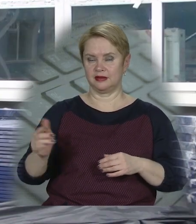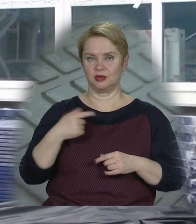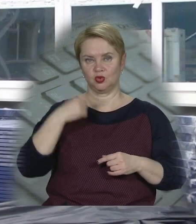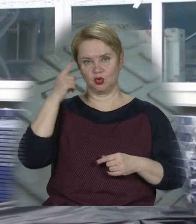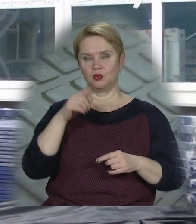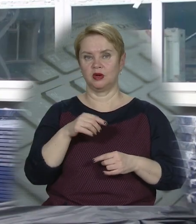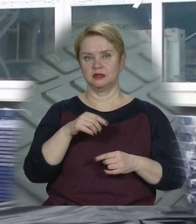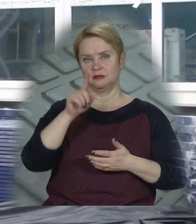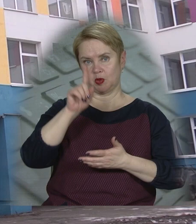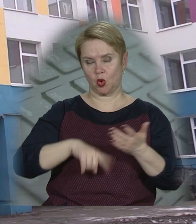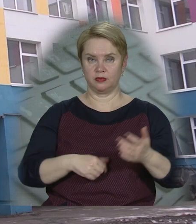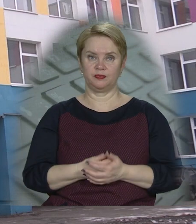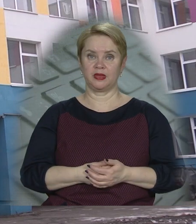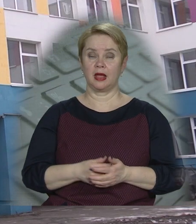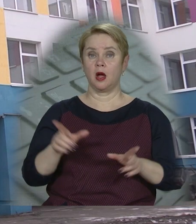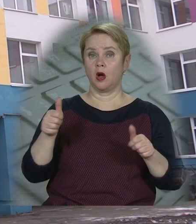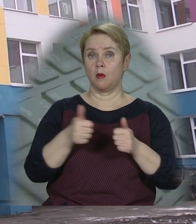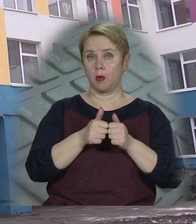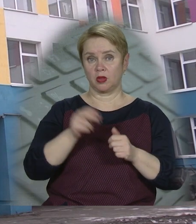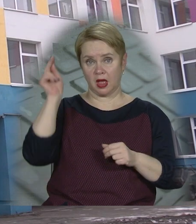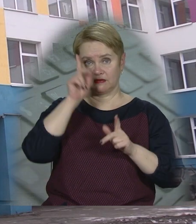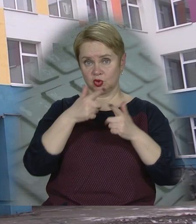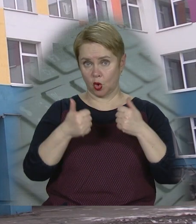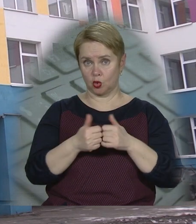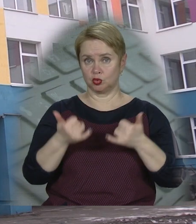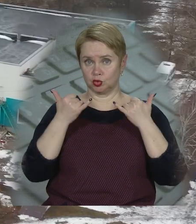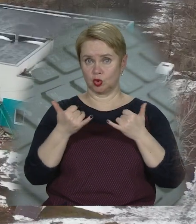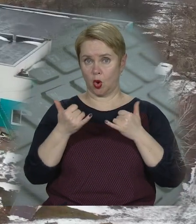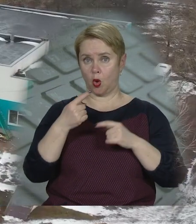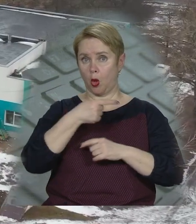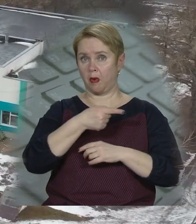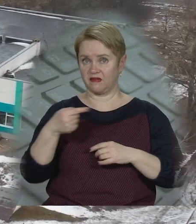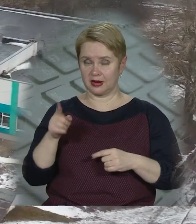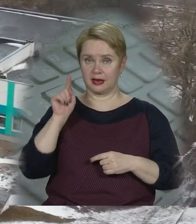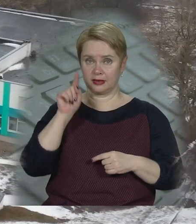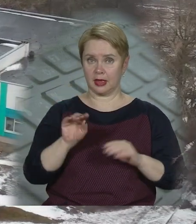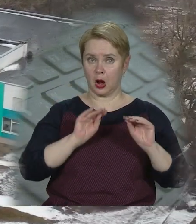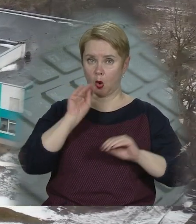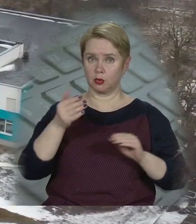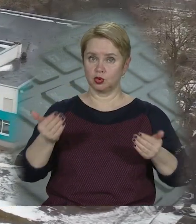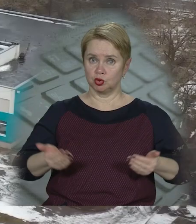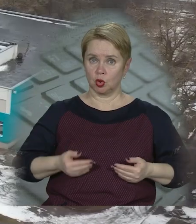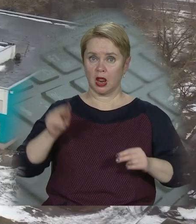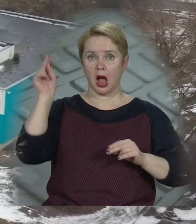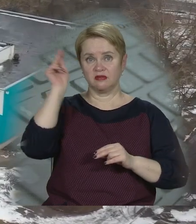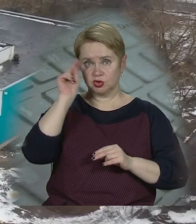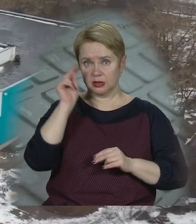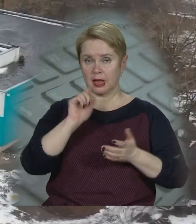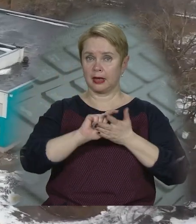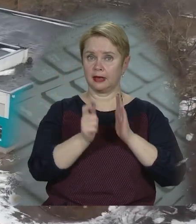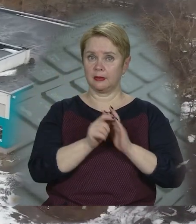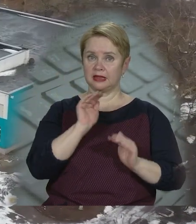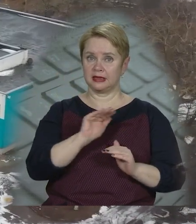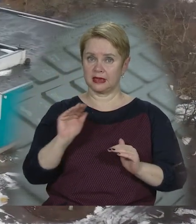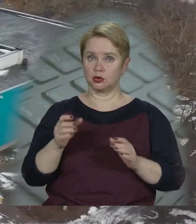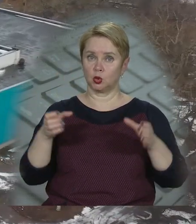Думаю, що їм сподобається. Поряд із навчальним корпусом сучаснюють одноповерхівку. Там облаштують житло для вчителів та